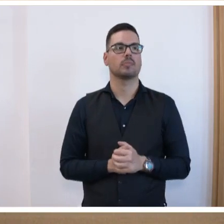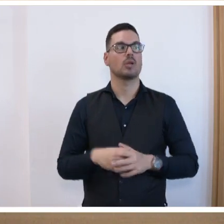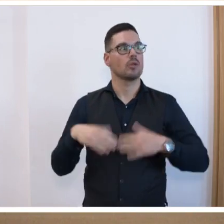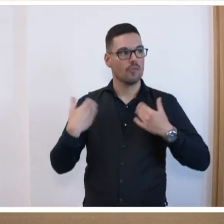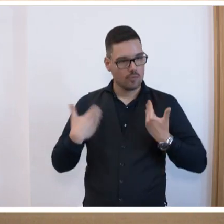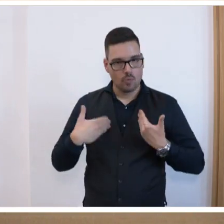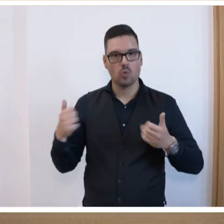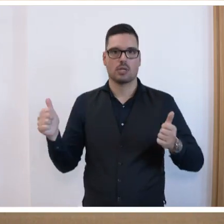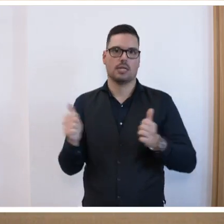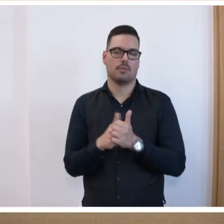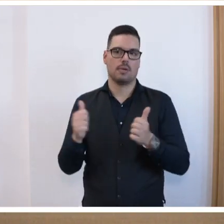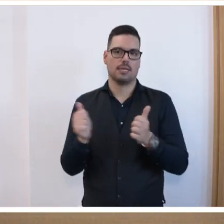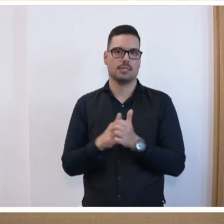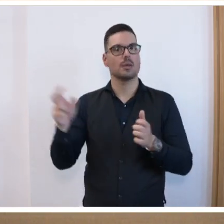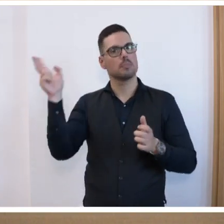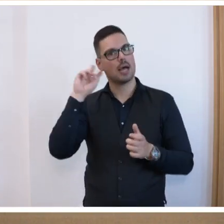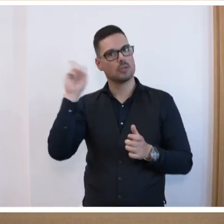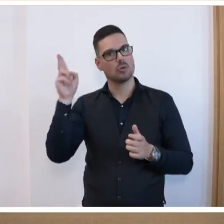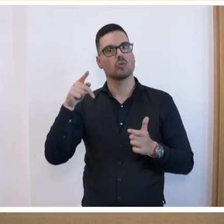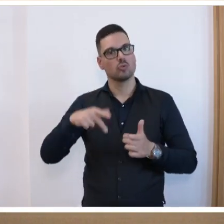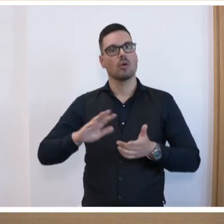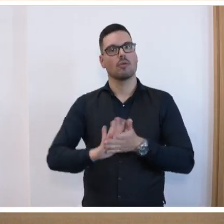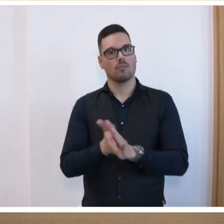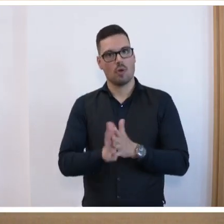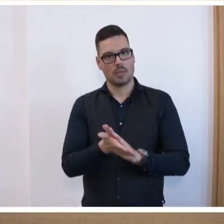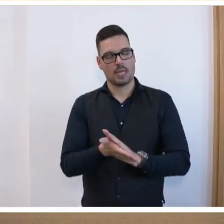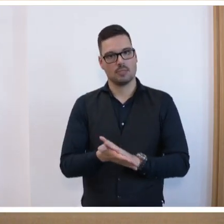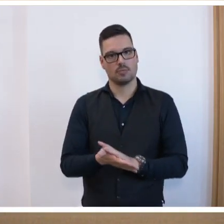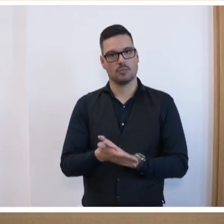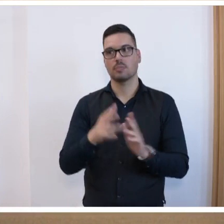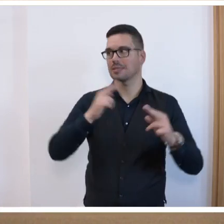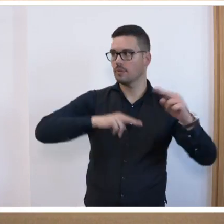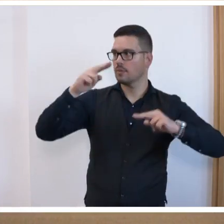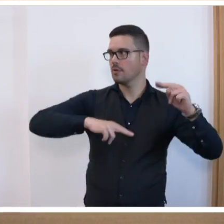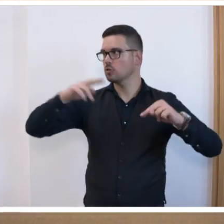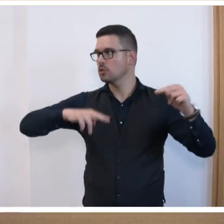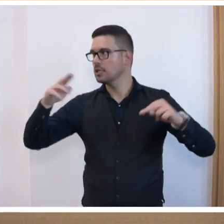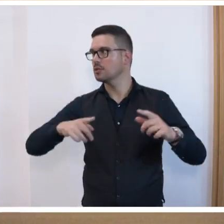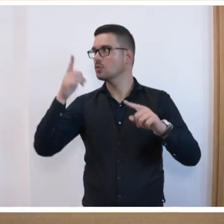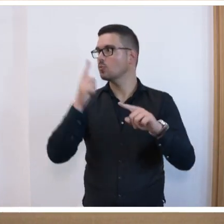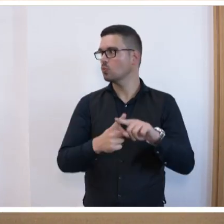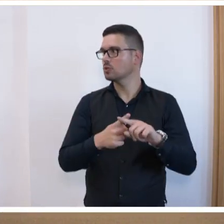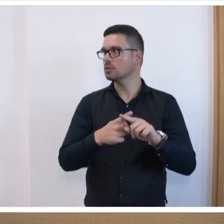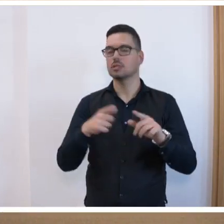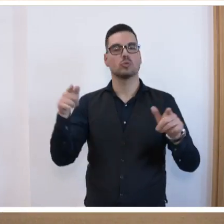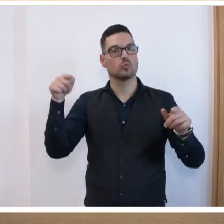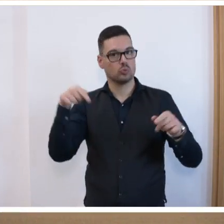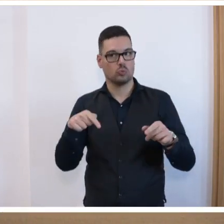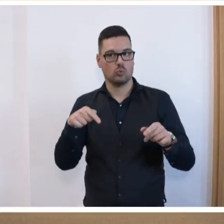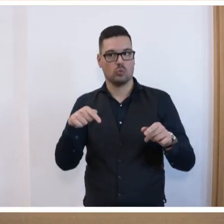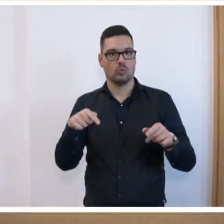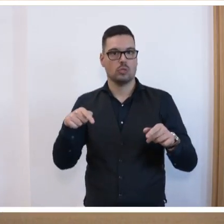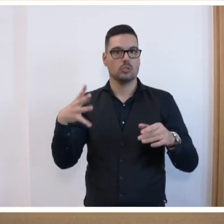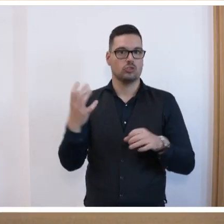froh, dass wir gemeinsam diese Anhörung so vorbereiten konnten mit den unterschiedlichen Facetten und dass wir so im Einklang hier